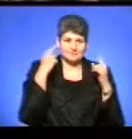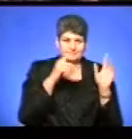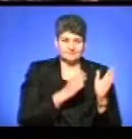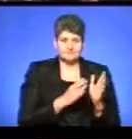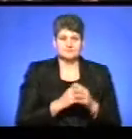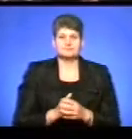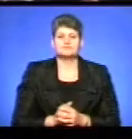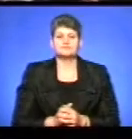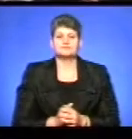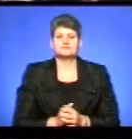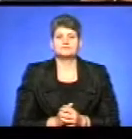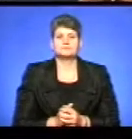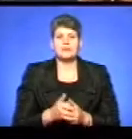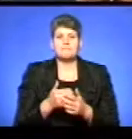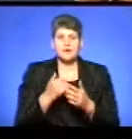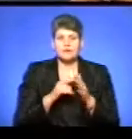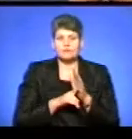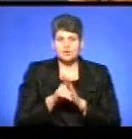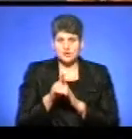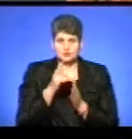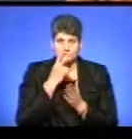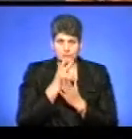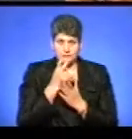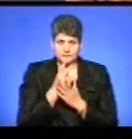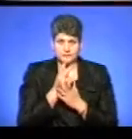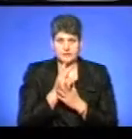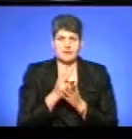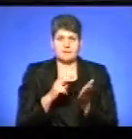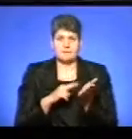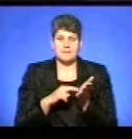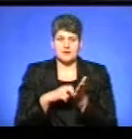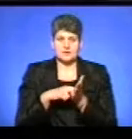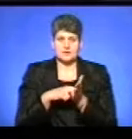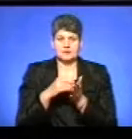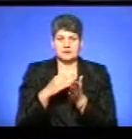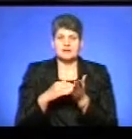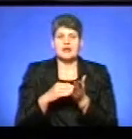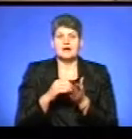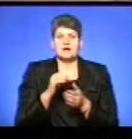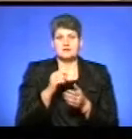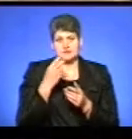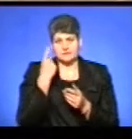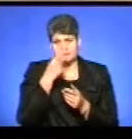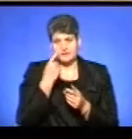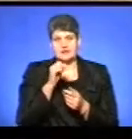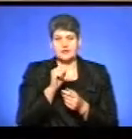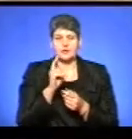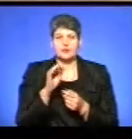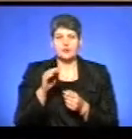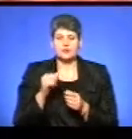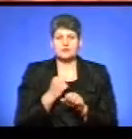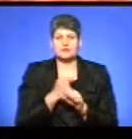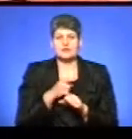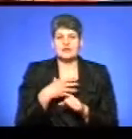Перед початком репрезентації гасять марку та конверт із зображенням Андрія Кокотюхи. Виготовив її